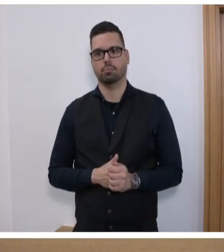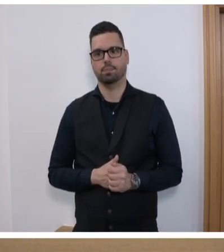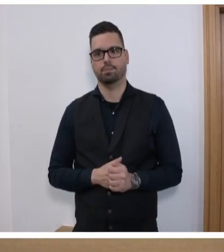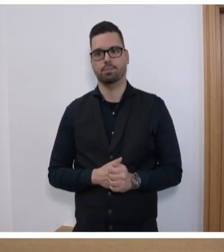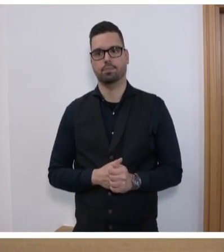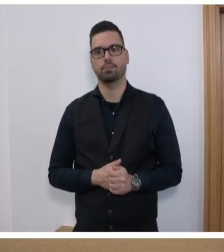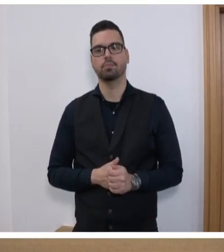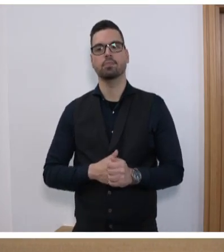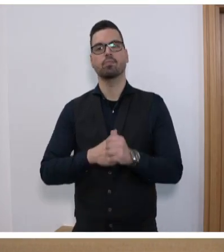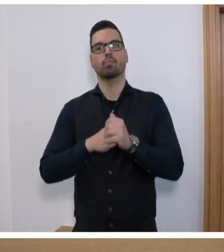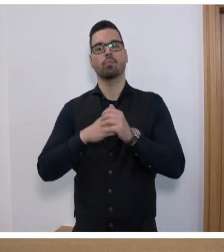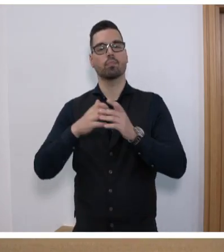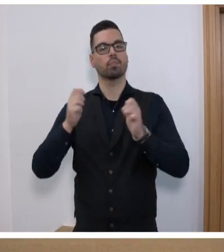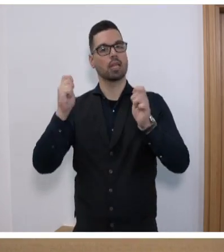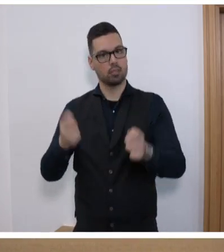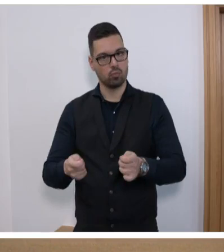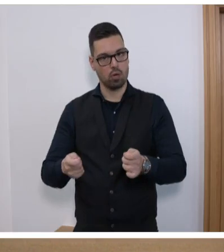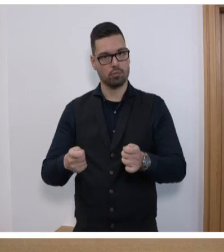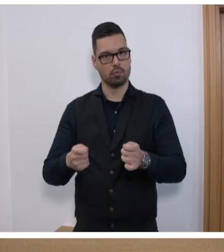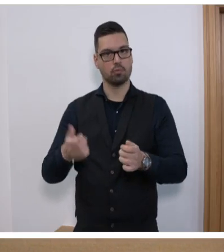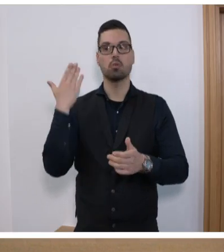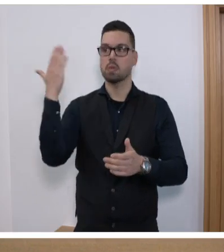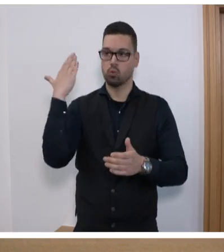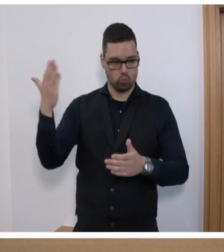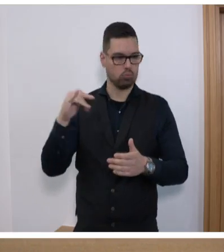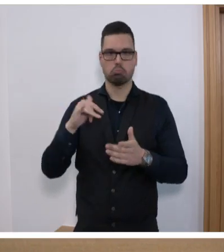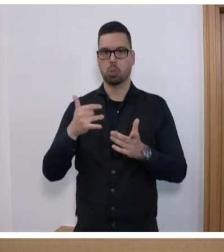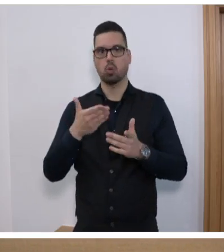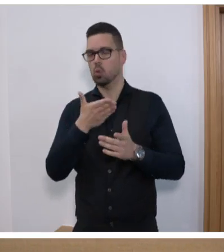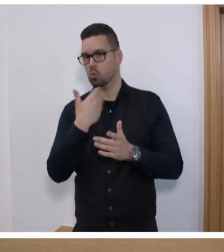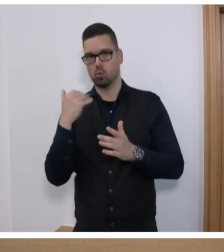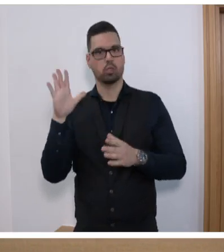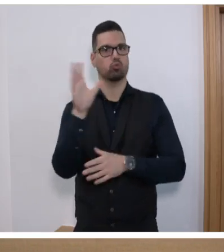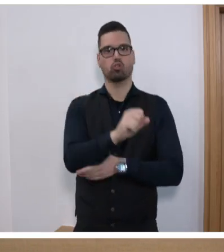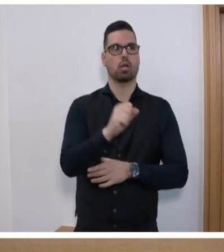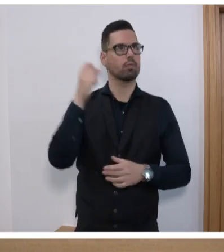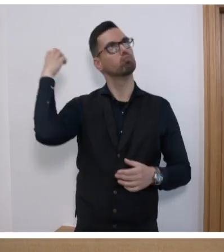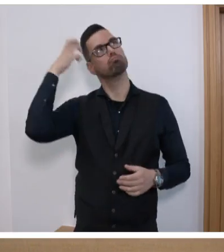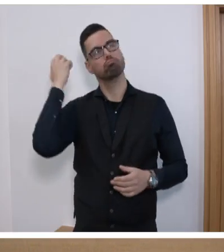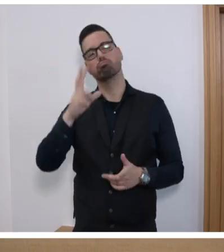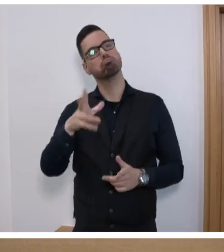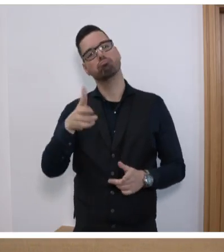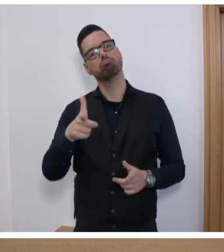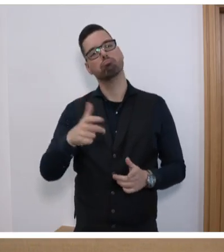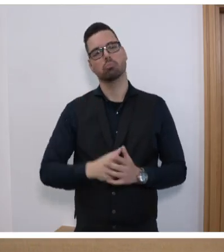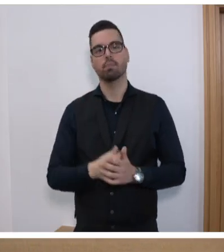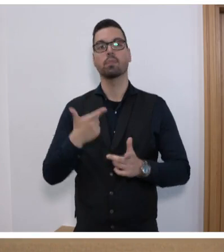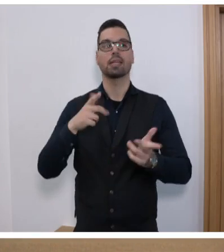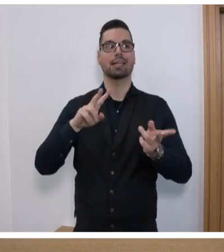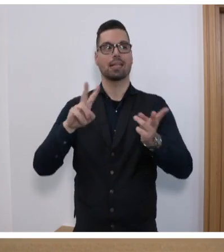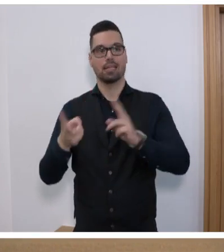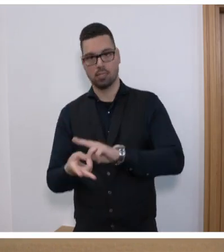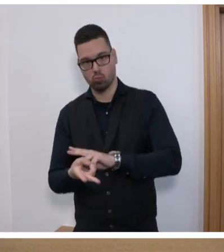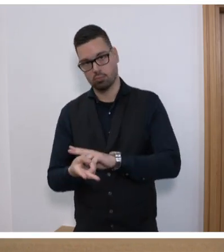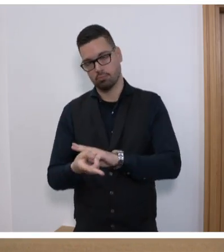Der Gesetzentwurf wurde allseits begrüßt und es wurden keine durchgreifenden Bedenken erhoben. Das Gesetz zur Änderung des